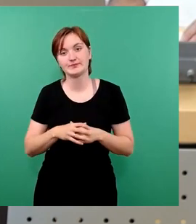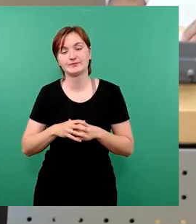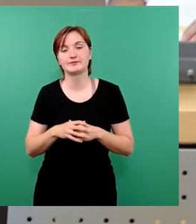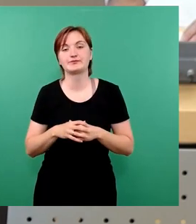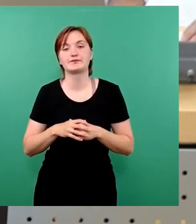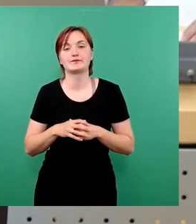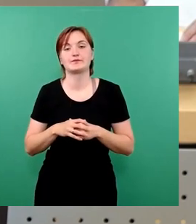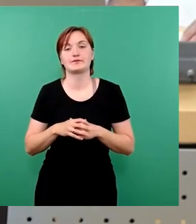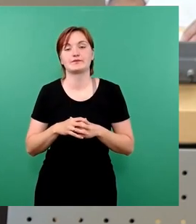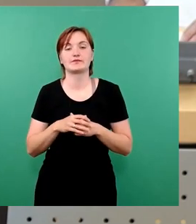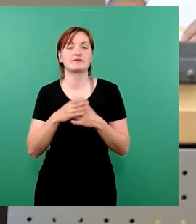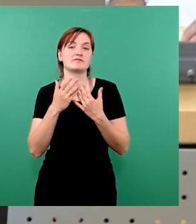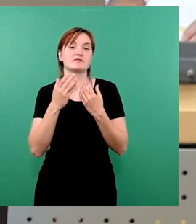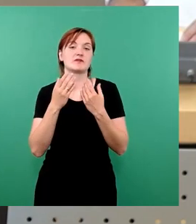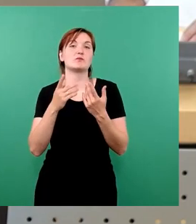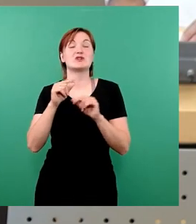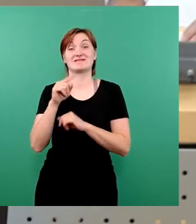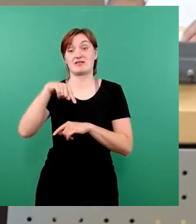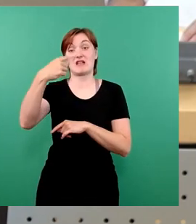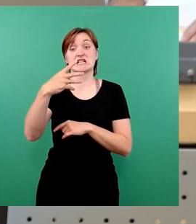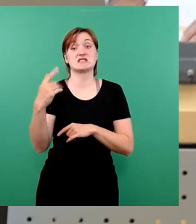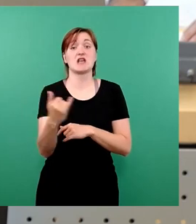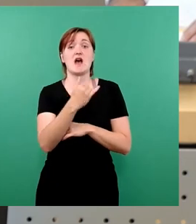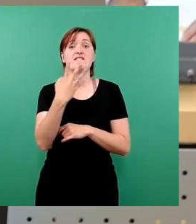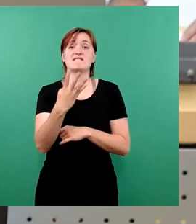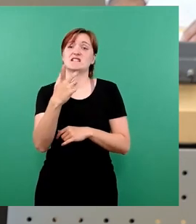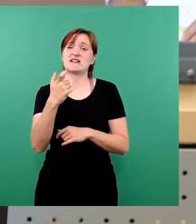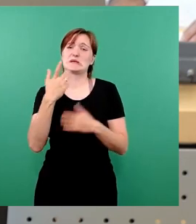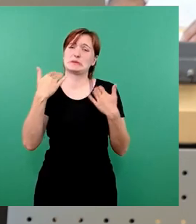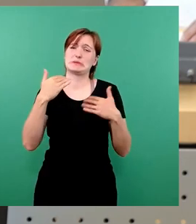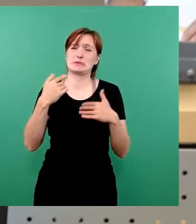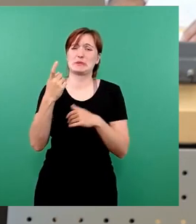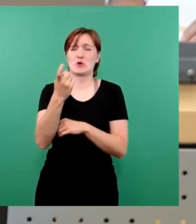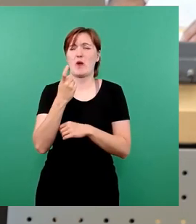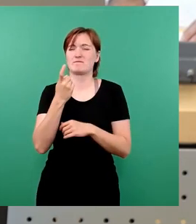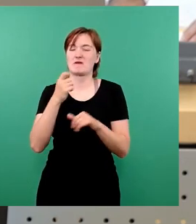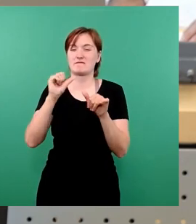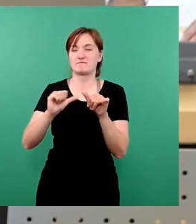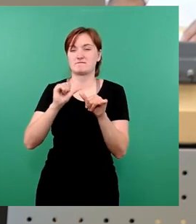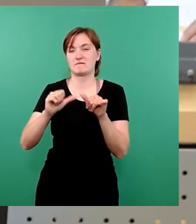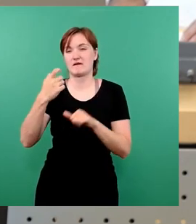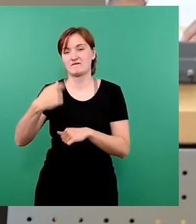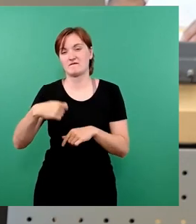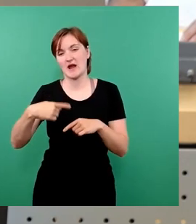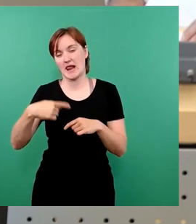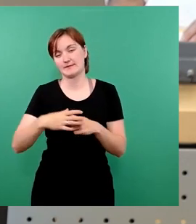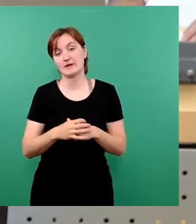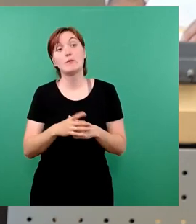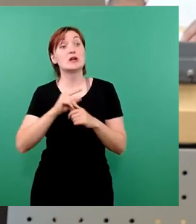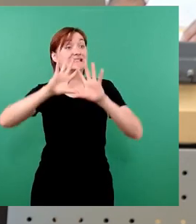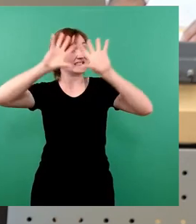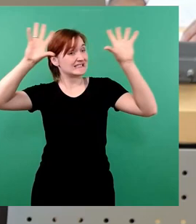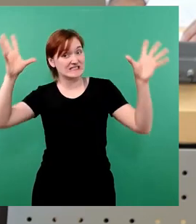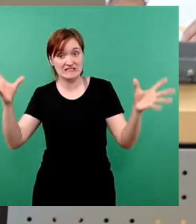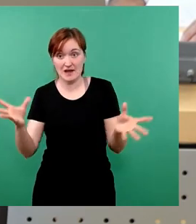das, was uns in 24 blüht. Insofern kann man nur eines immer wieder sagen, bei den ganzen Aufgaben, die